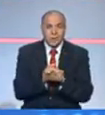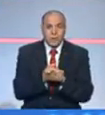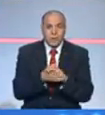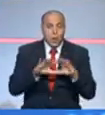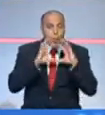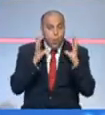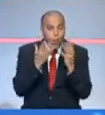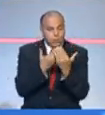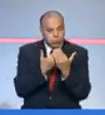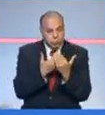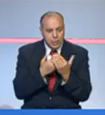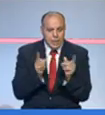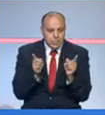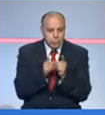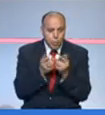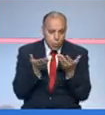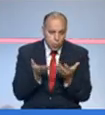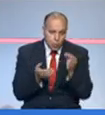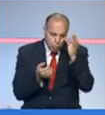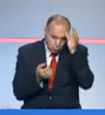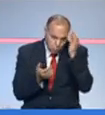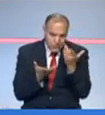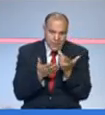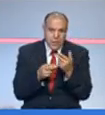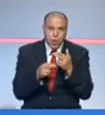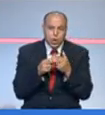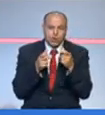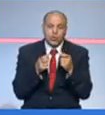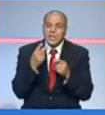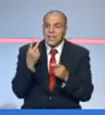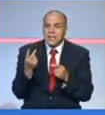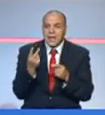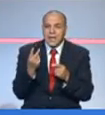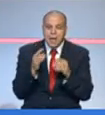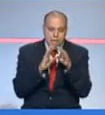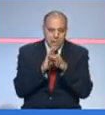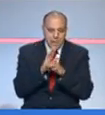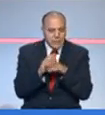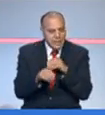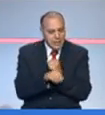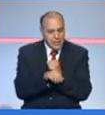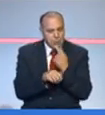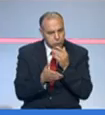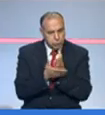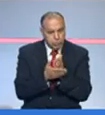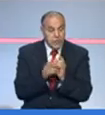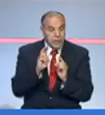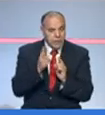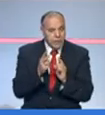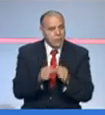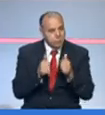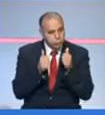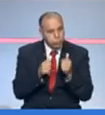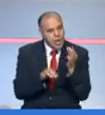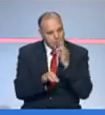للمناعة الجماعية الخلاصة كونه اليوم تونس أنا سميتها الشوط الثاني متع استراتيجية متع التلقيح الحقيقة والشوط الثاني بها